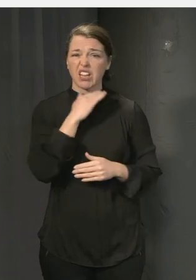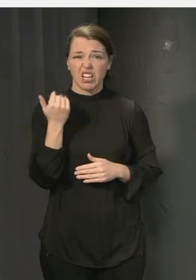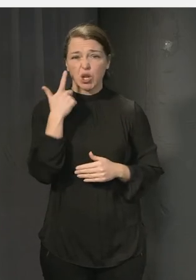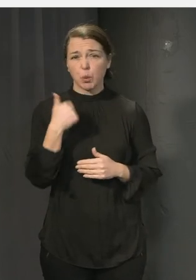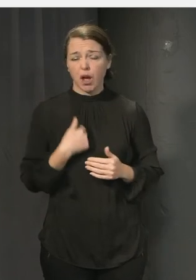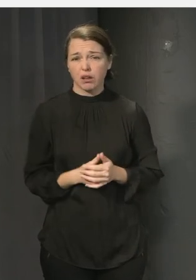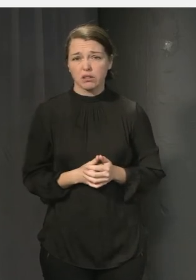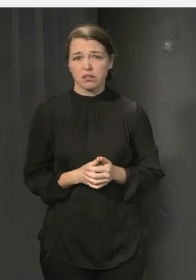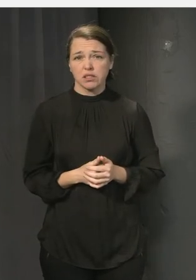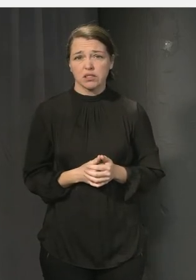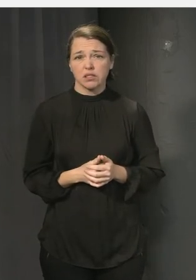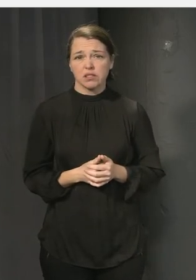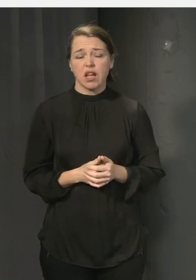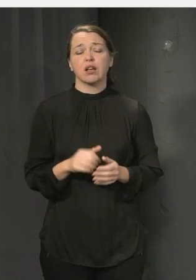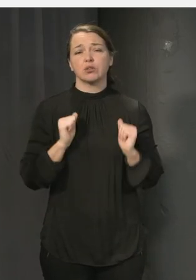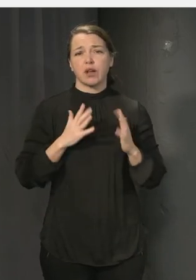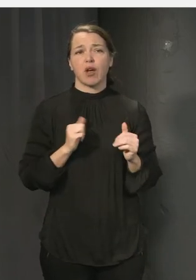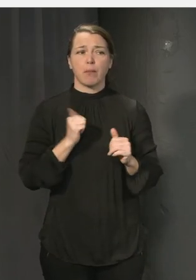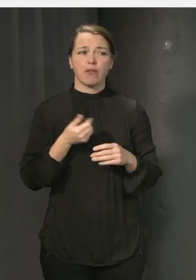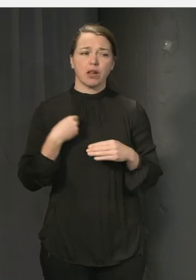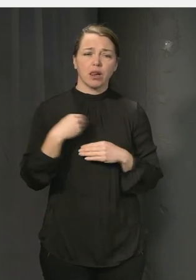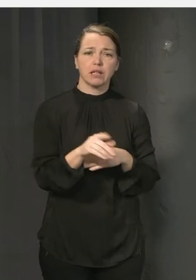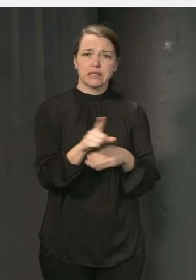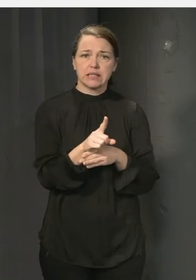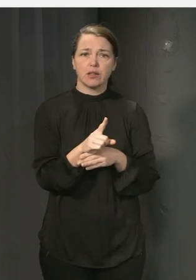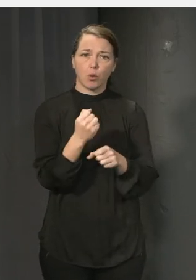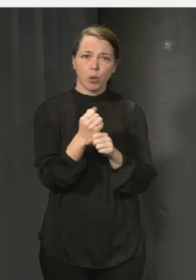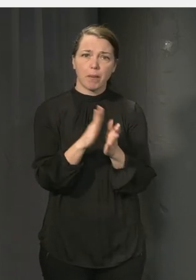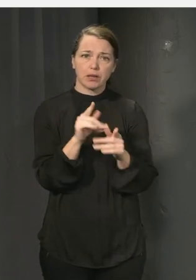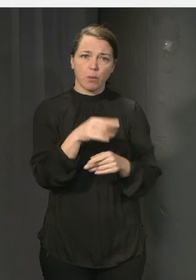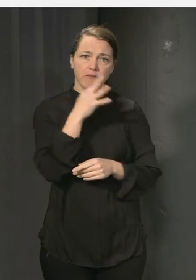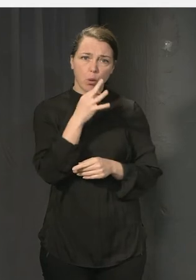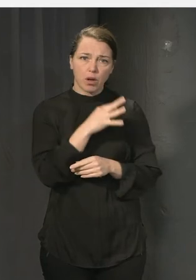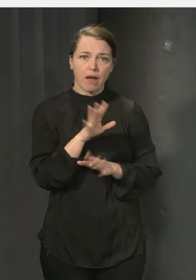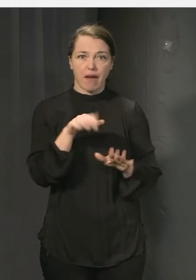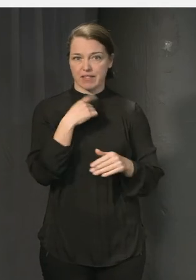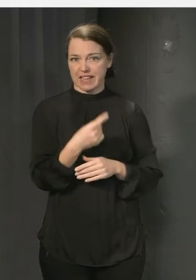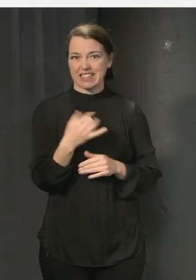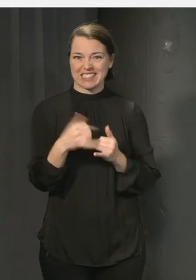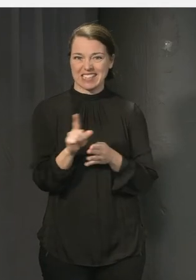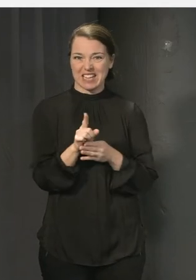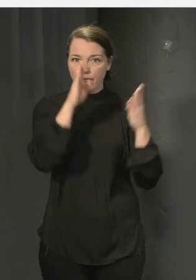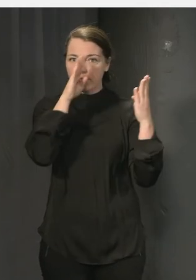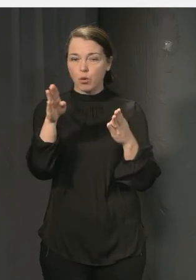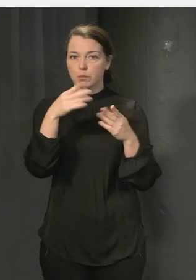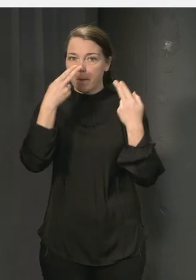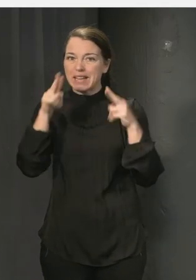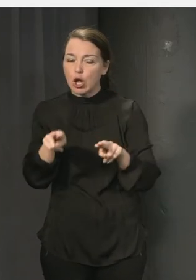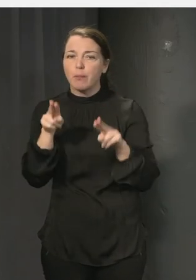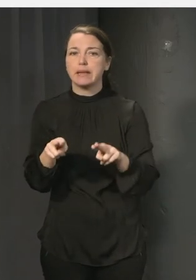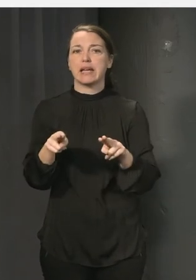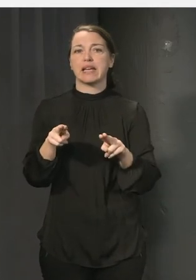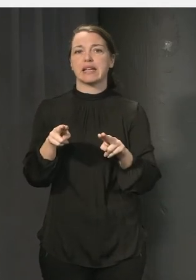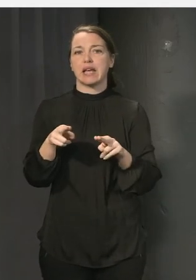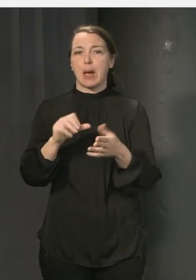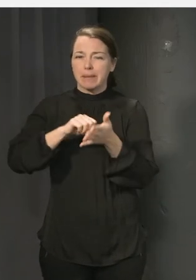man avsätta tid för att jobba med det. Och det har vi ju redan varit inne på att man kanske sista tiden har haft väldigt mycket fokus på bedömning och